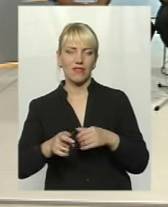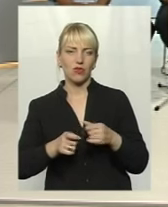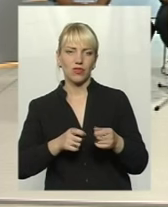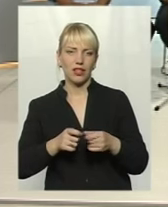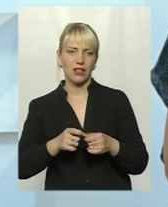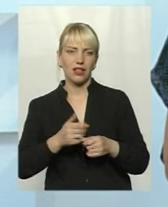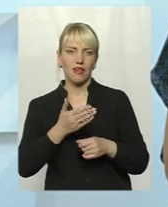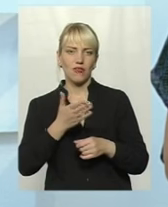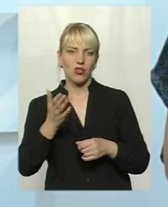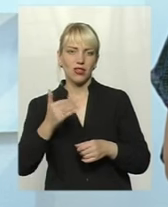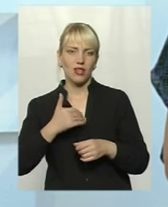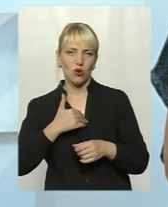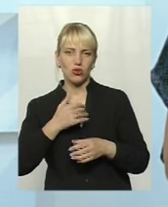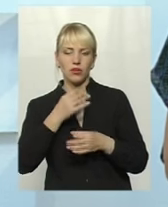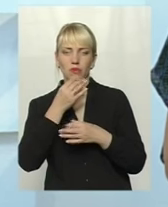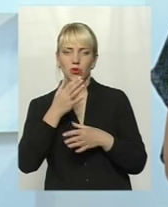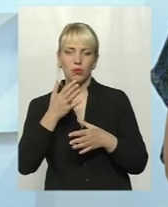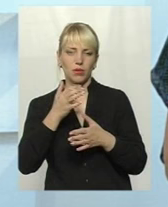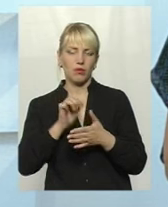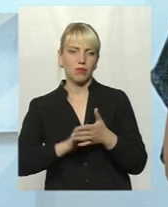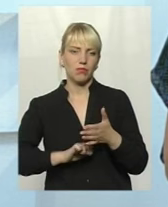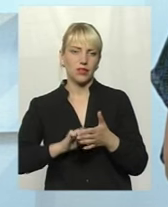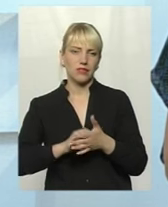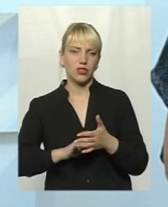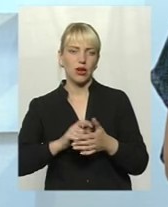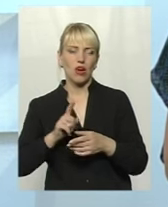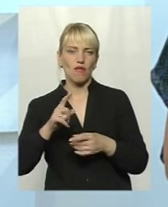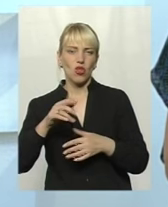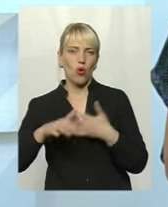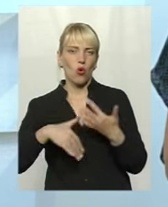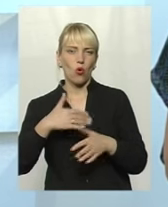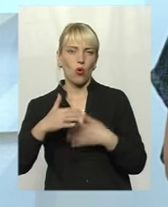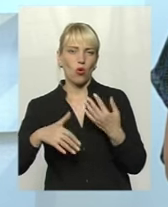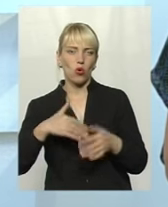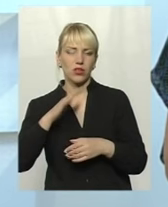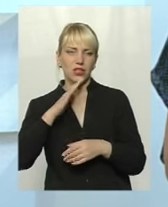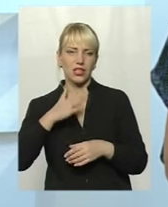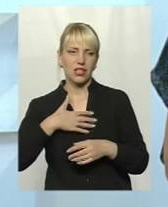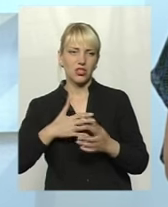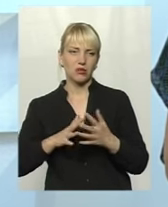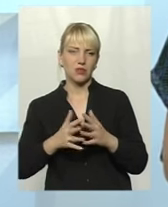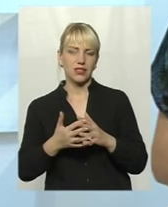І вони хочуть під любими там приводами тут колося нашу селону, скажемо так.